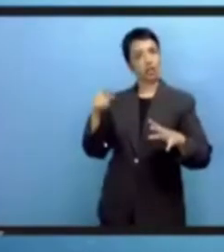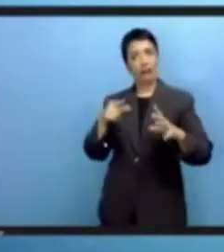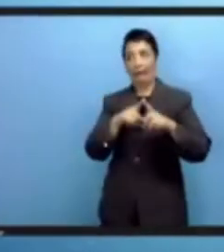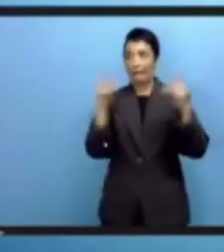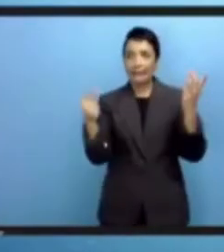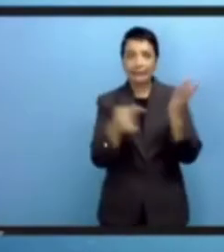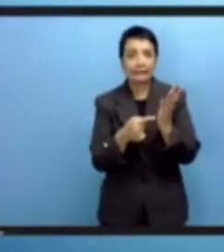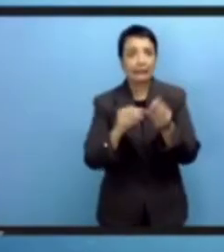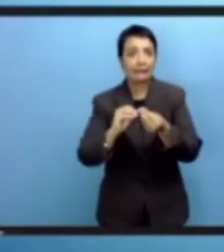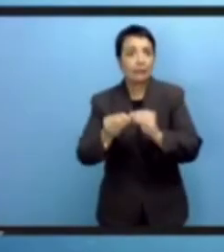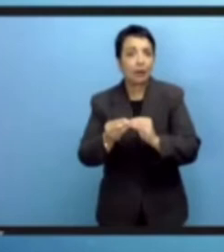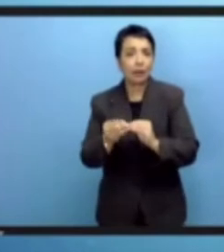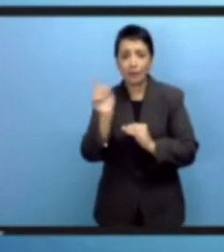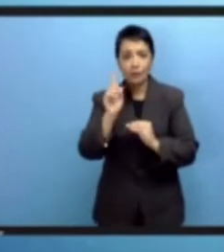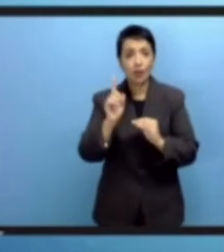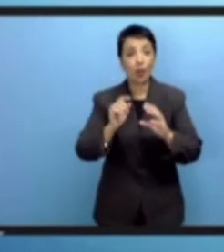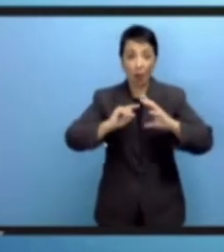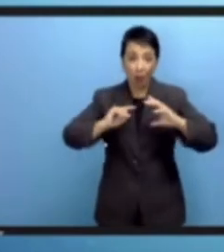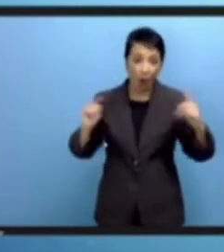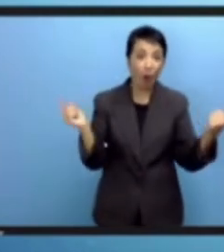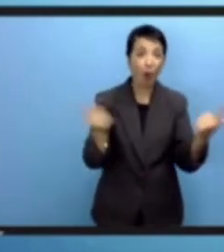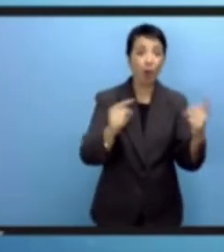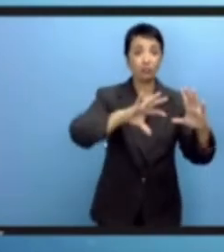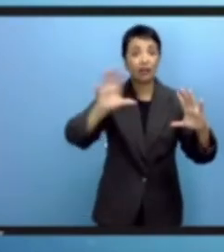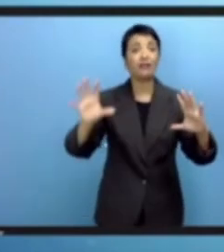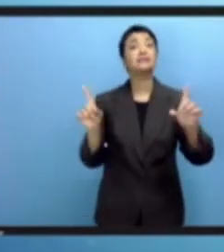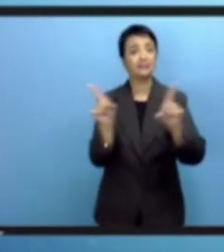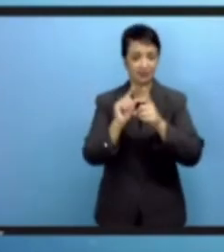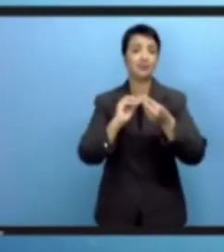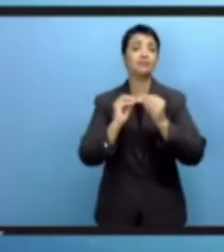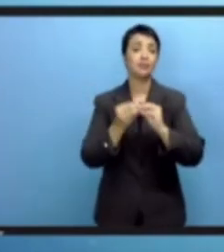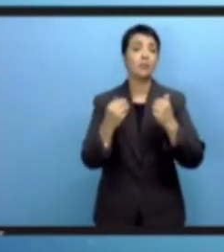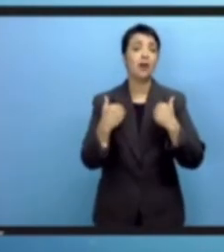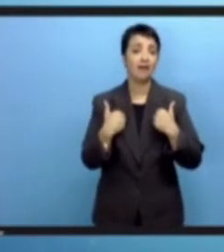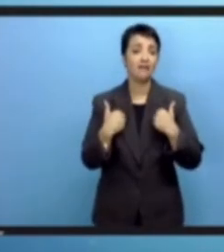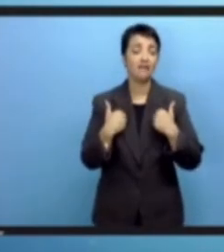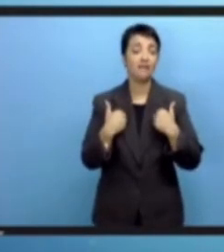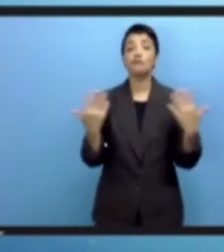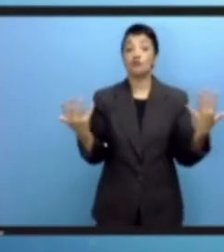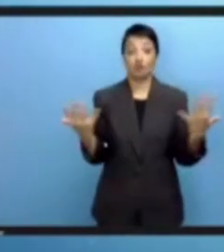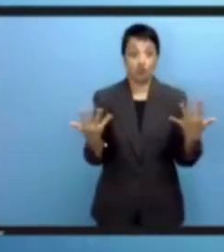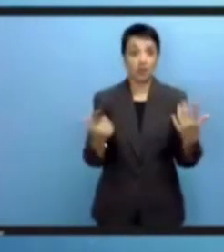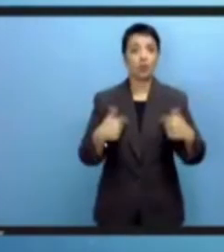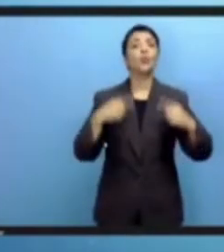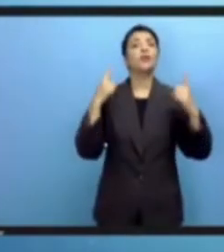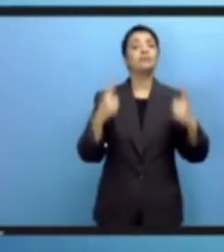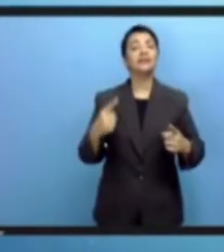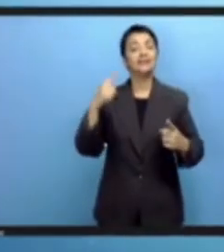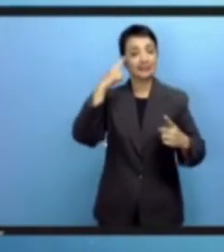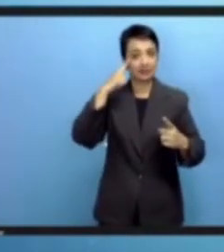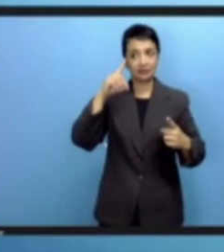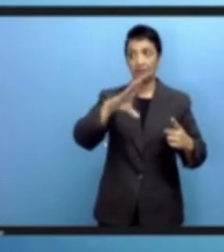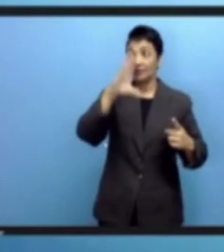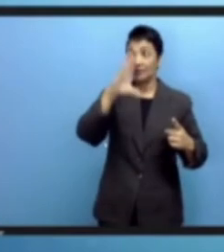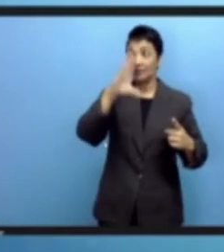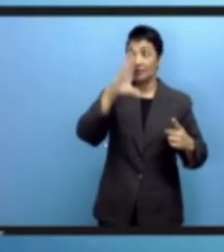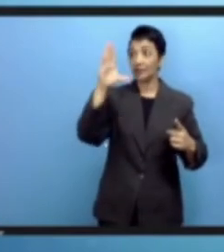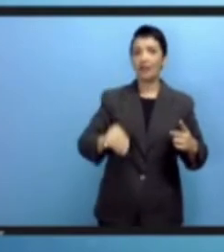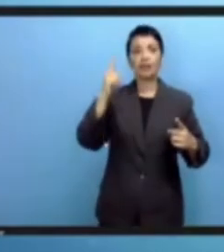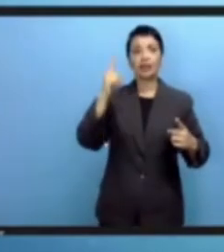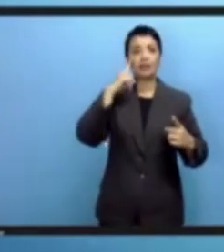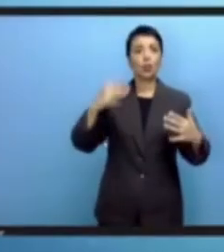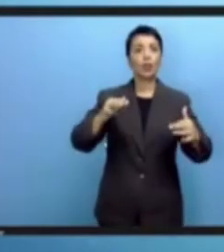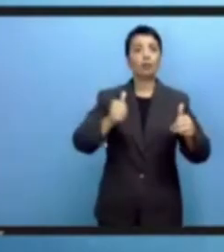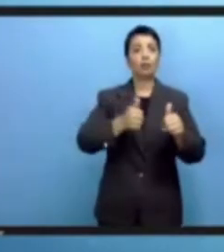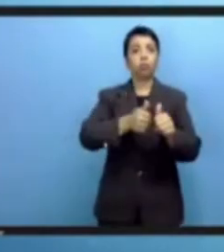المشاكل لا تقتصر على الدول الأثرية أو على وإنها ليست بمشكلة